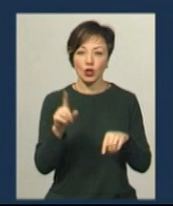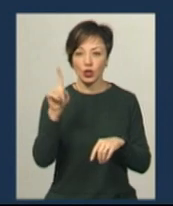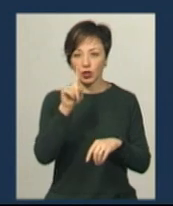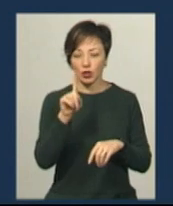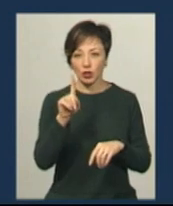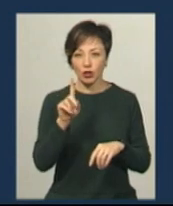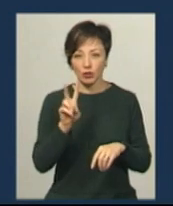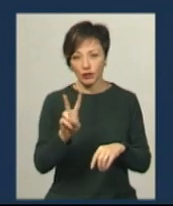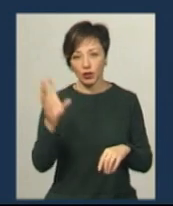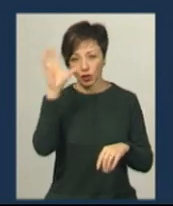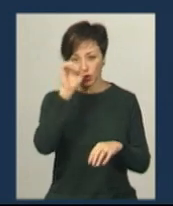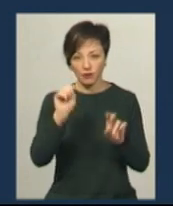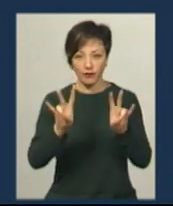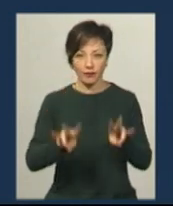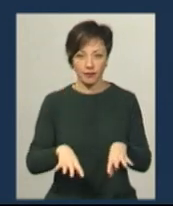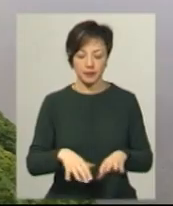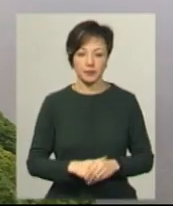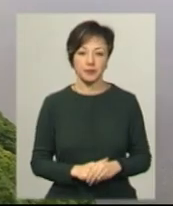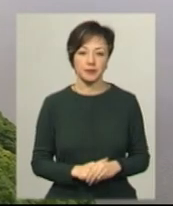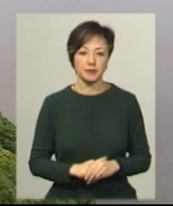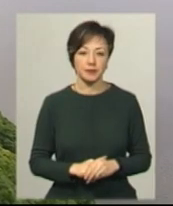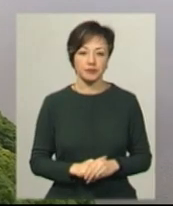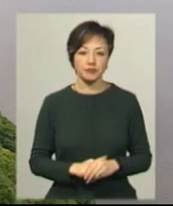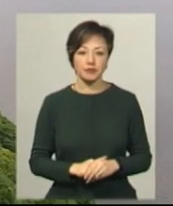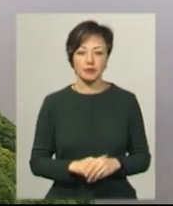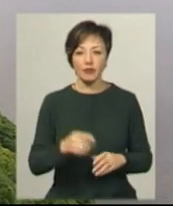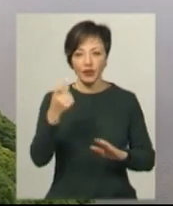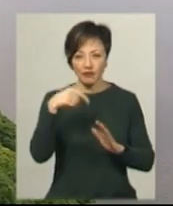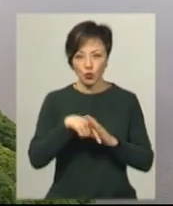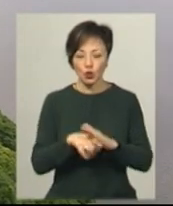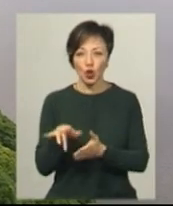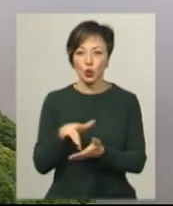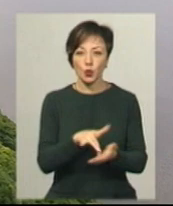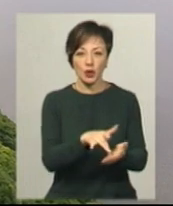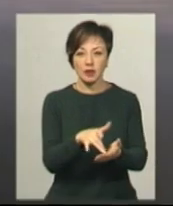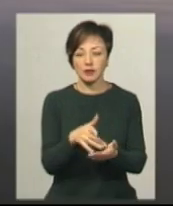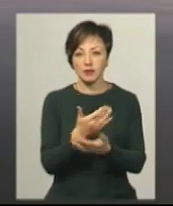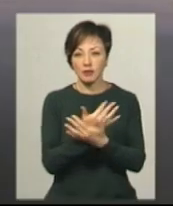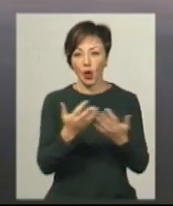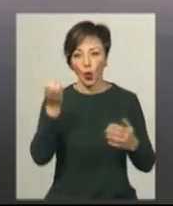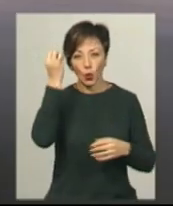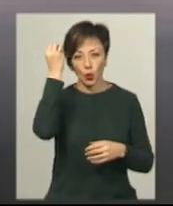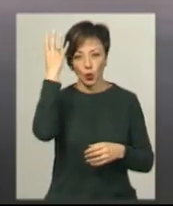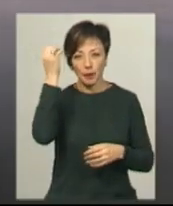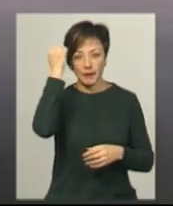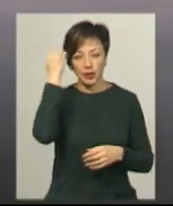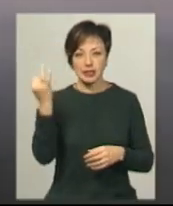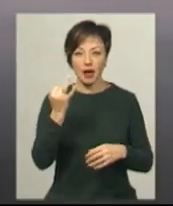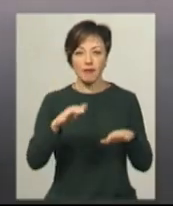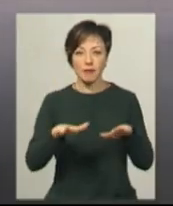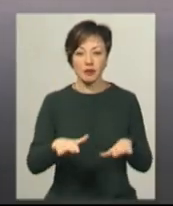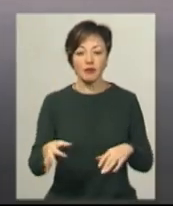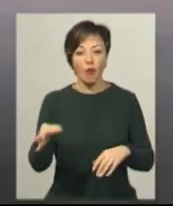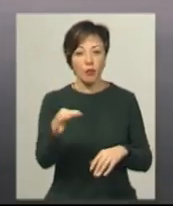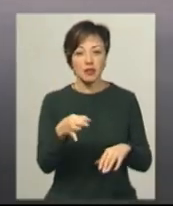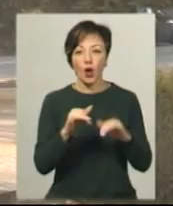дві вже затриматися і не тільки баку тут подивитися. Внутрішній туризм, незважаючи на безліч культурних пам'яток та цікавих місць, на Хмельниччині